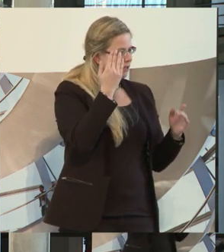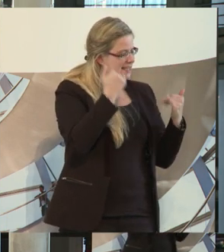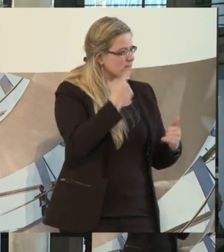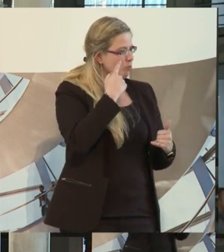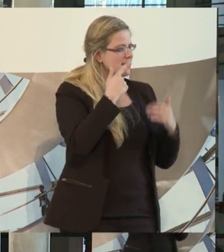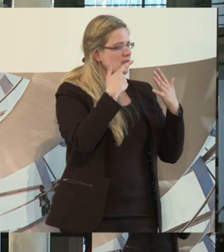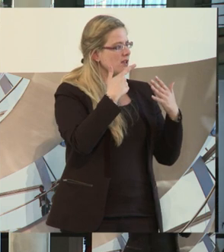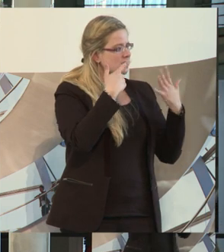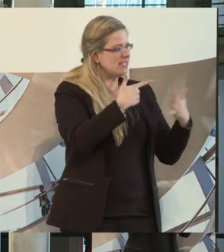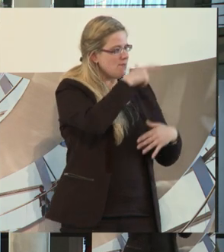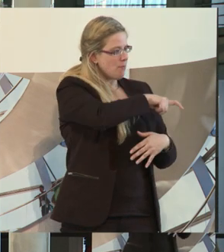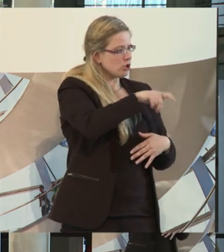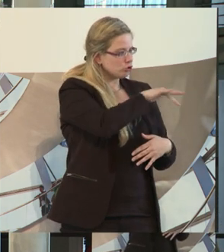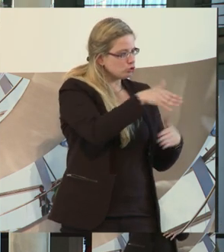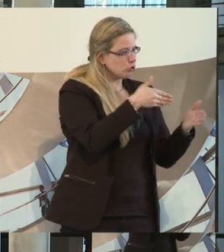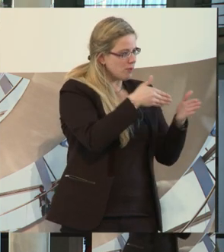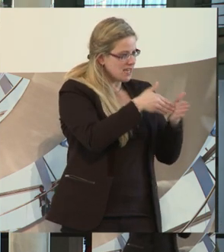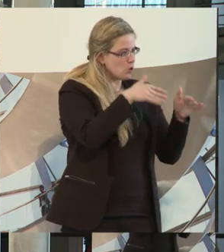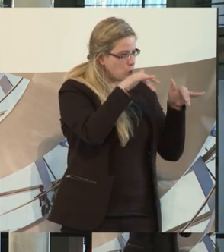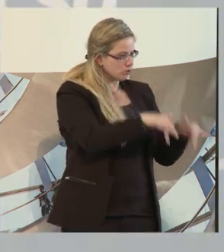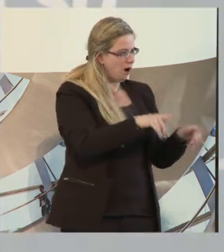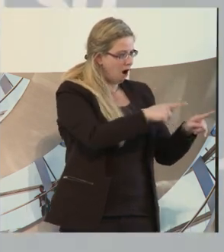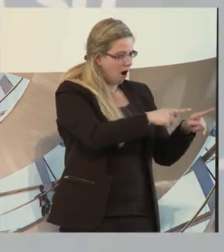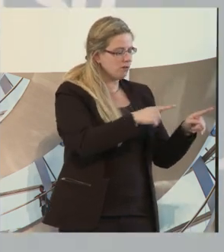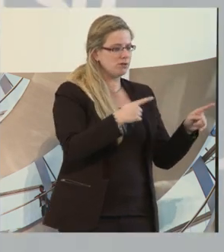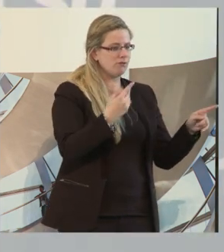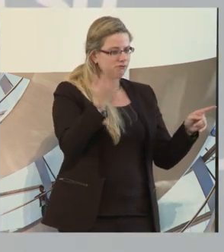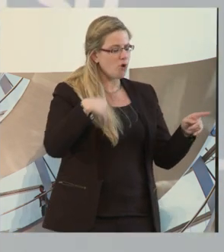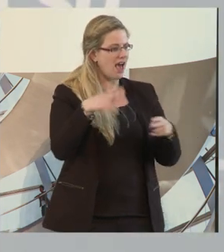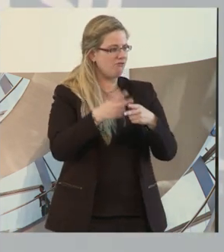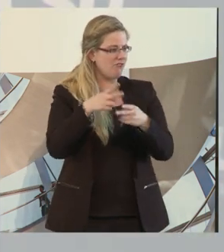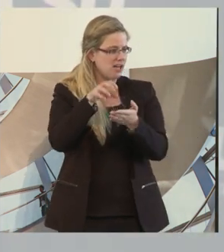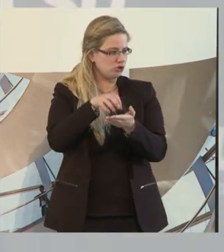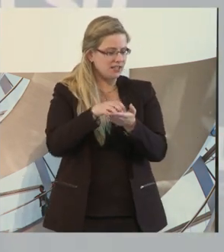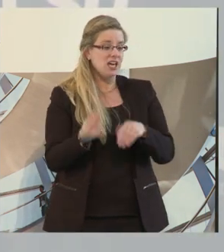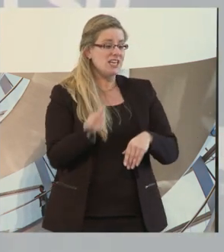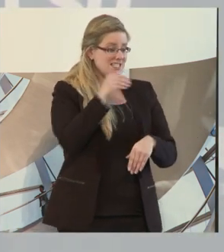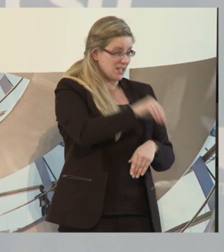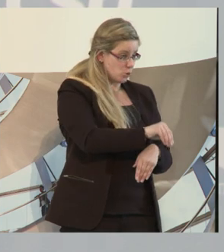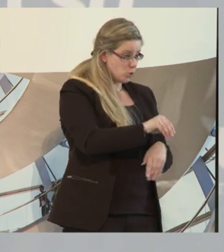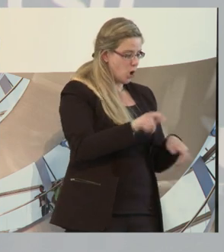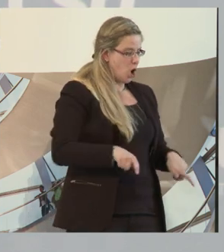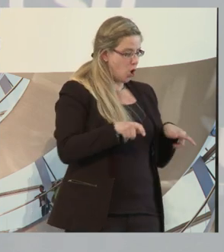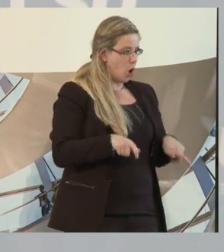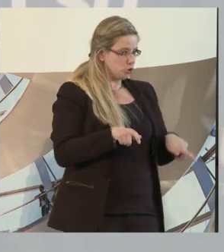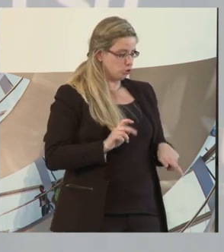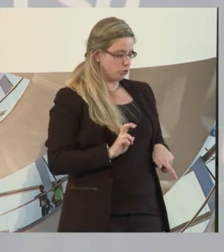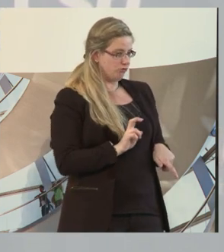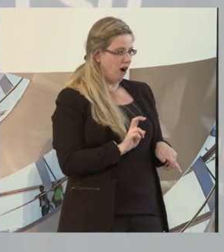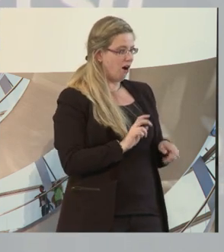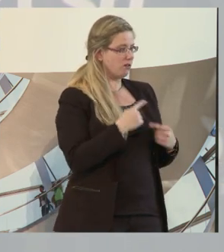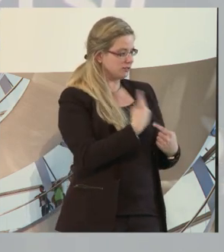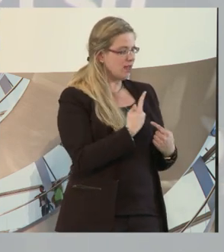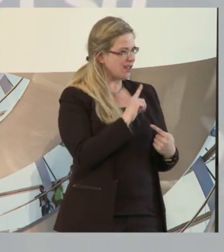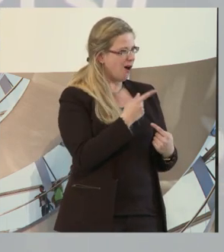Behinderungen, die wir betreuen, weil sie aus der Werkstatt kommen. Dazu kommt aber eine Rollstuhlfahrerin, die genau diese großen Probleme gehabt hat. Sie hat eine tolle